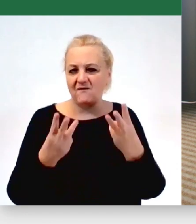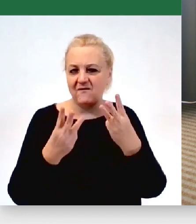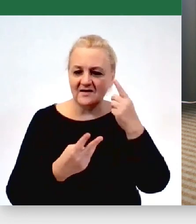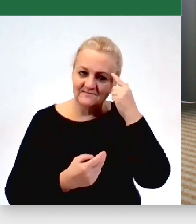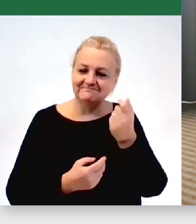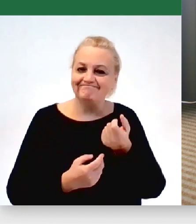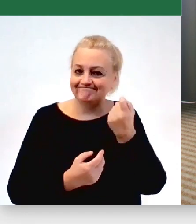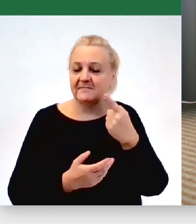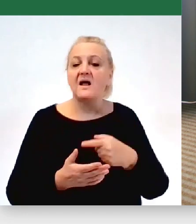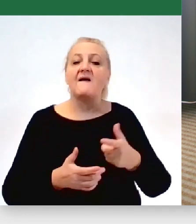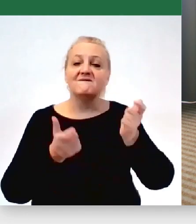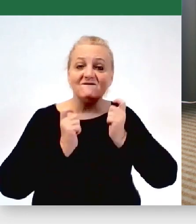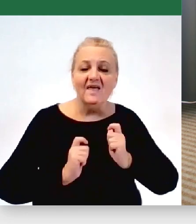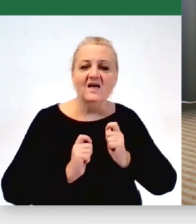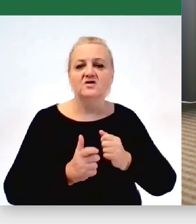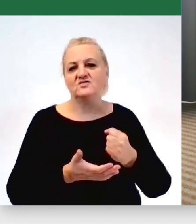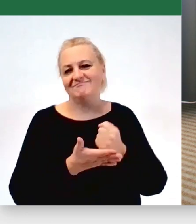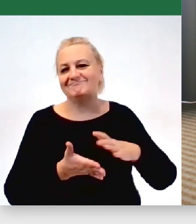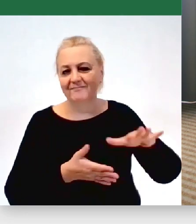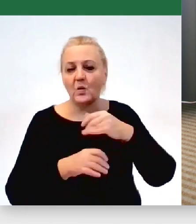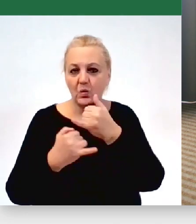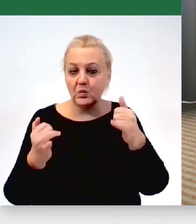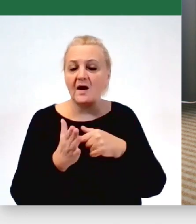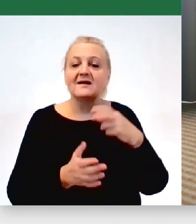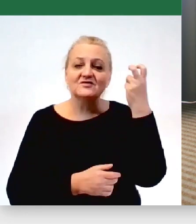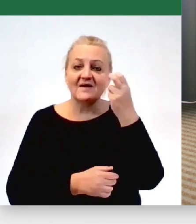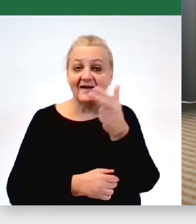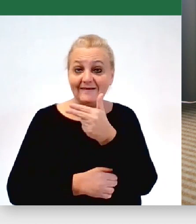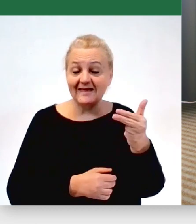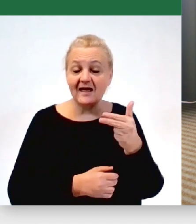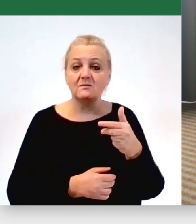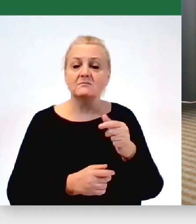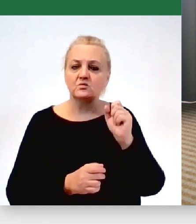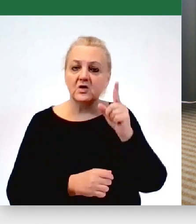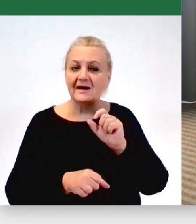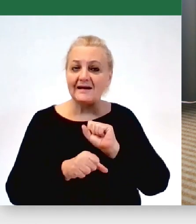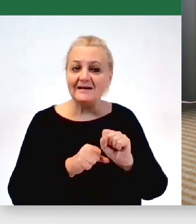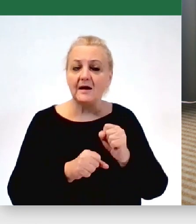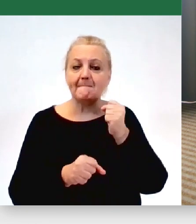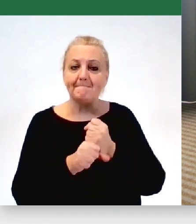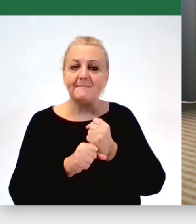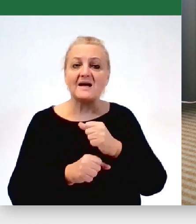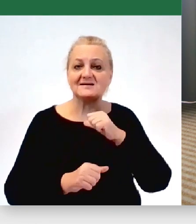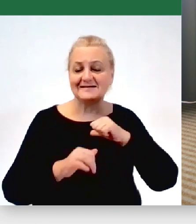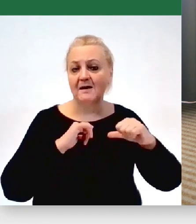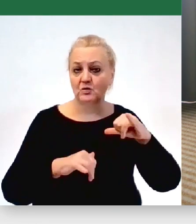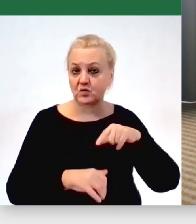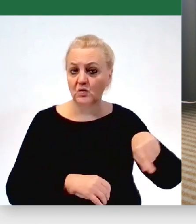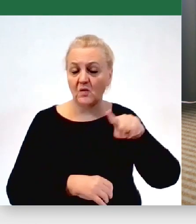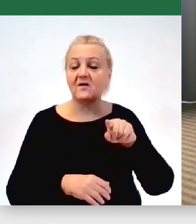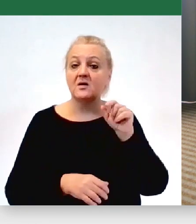wsie i sołectwa, prawda? I tutaj jednym z takich bardzo ciekawych wątków, który się nam ujawnił w trakcie pracy pracowni samorządowej to były właśnie